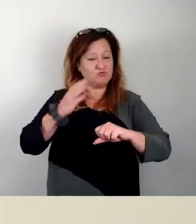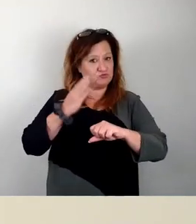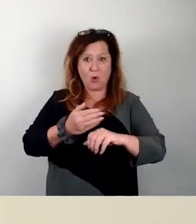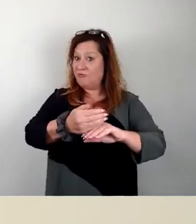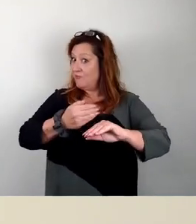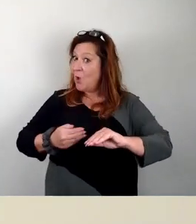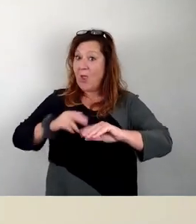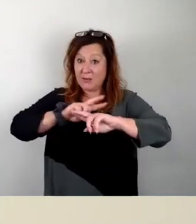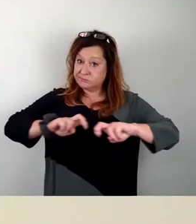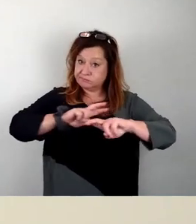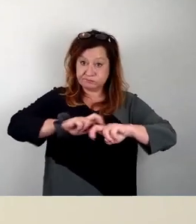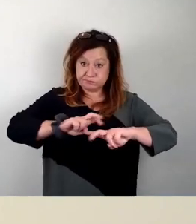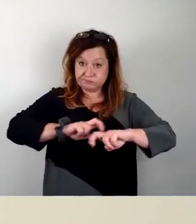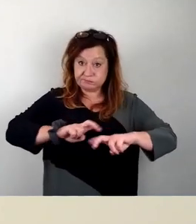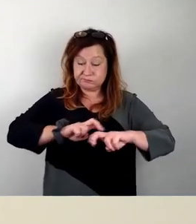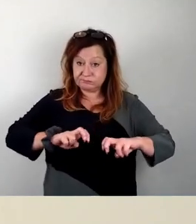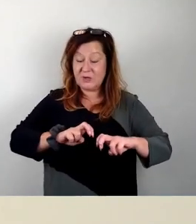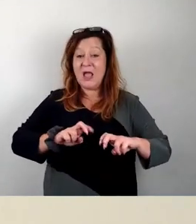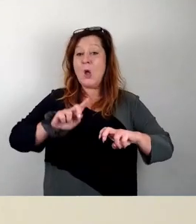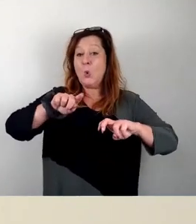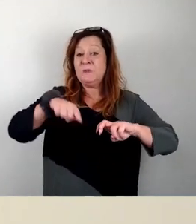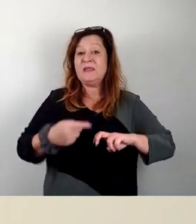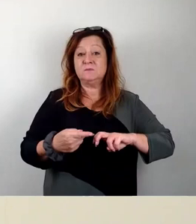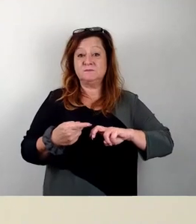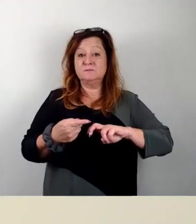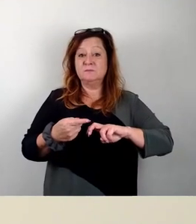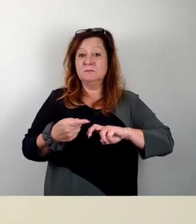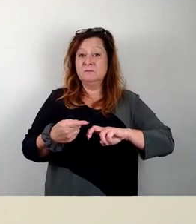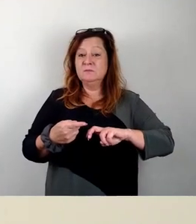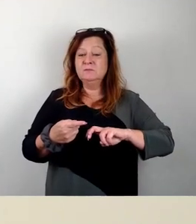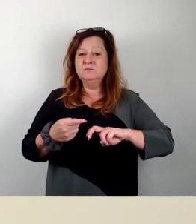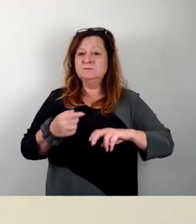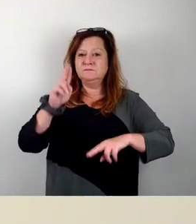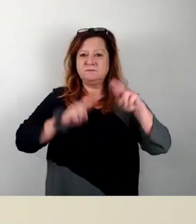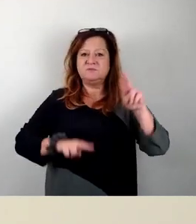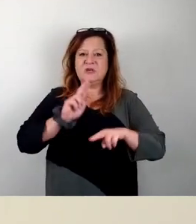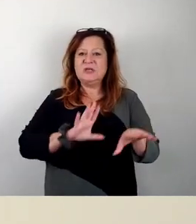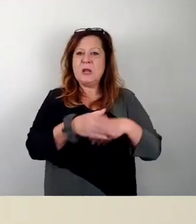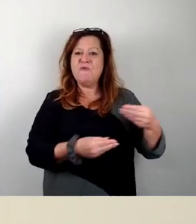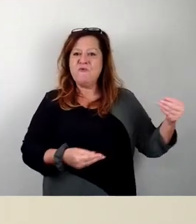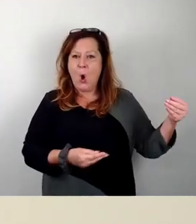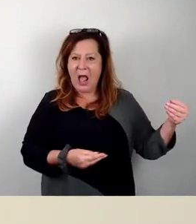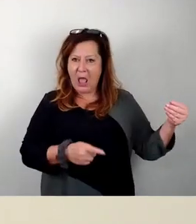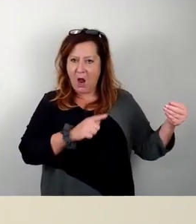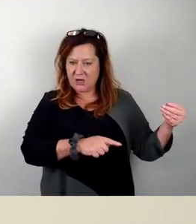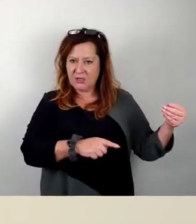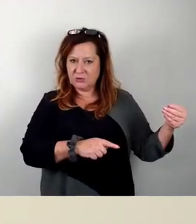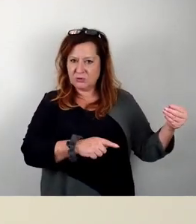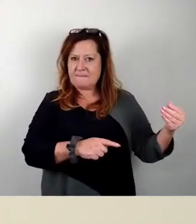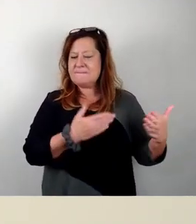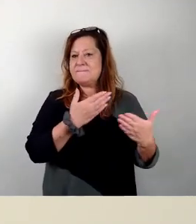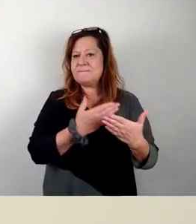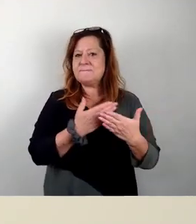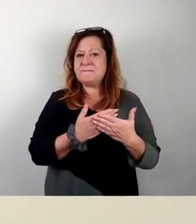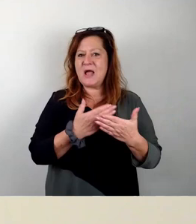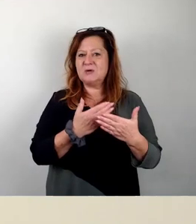Und entsprechend würden ja dann auch noch mal entsprechende Vorlagen kommen, wenn es zum Beispiel um eine Einlage in die